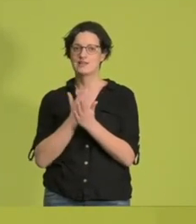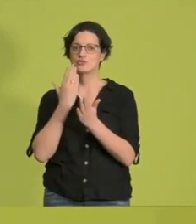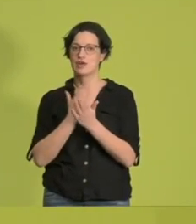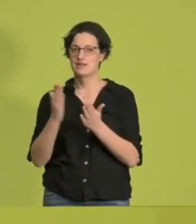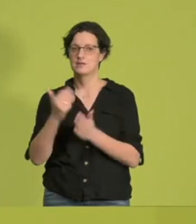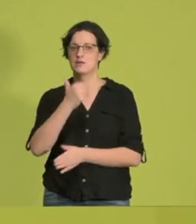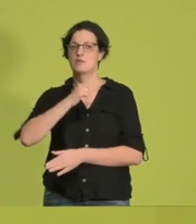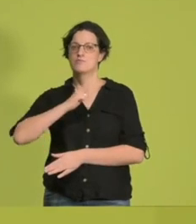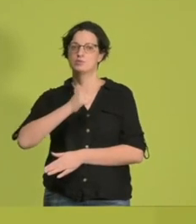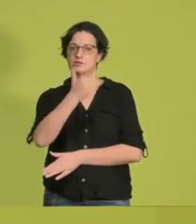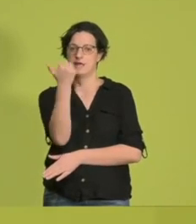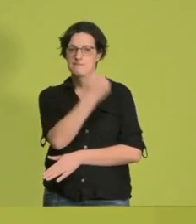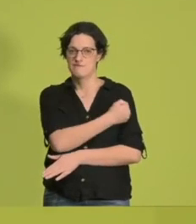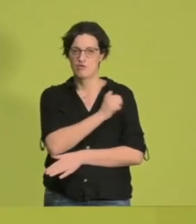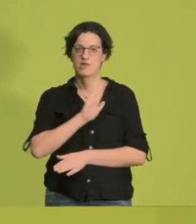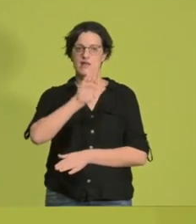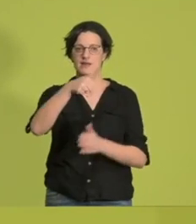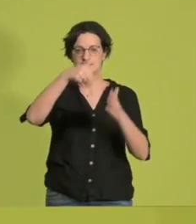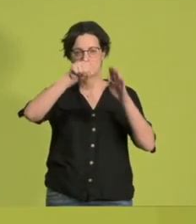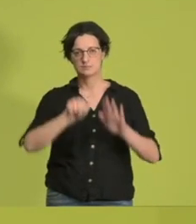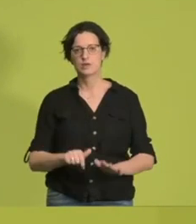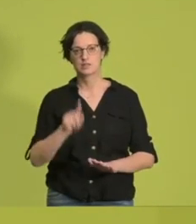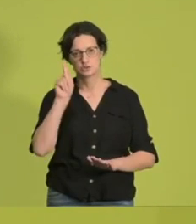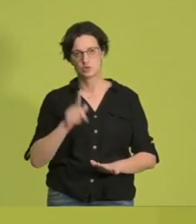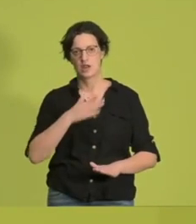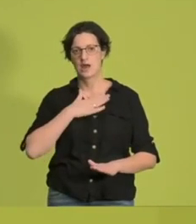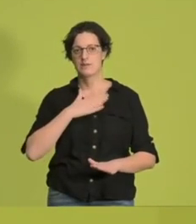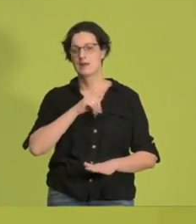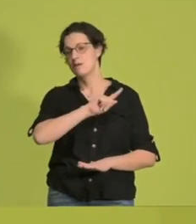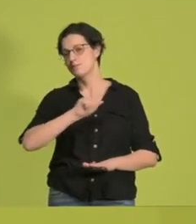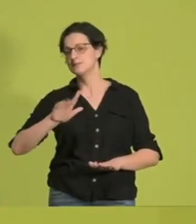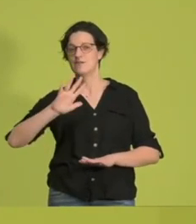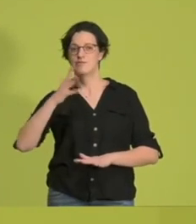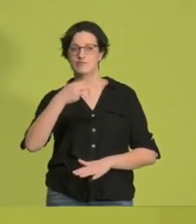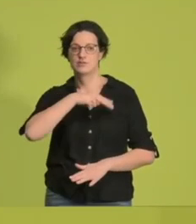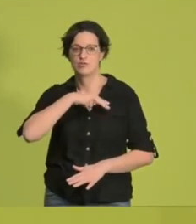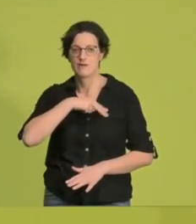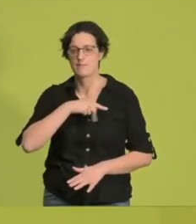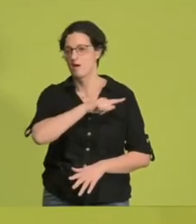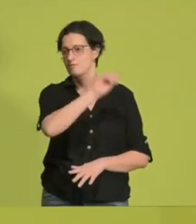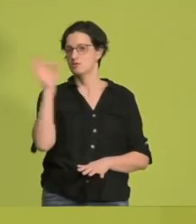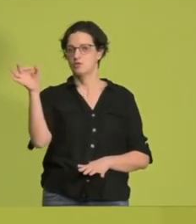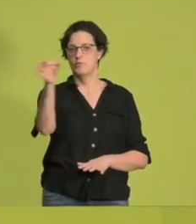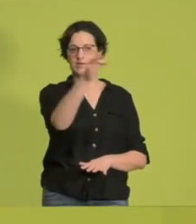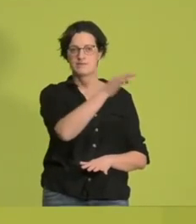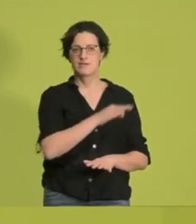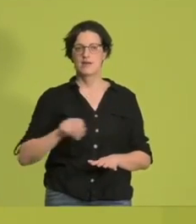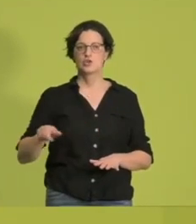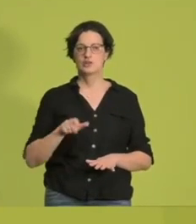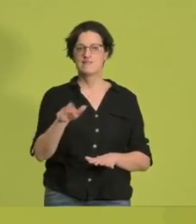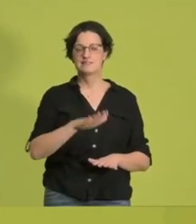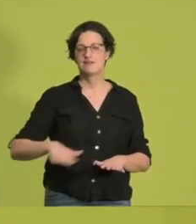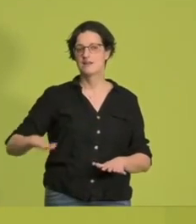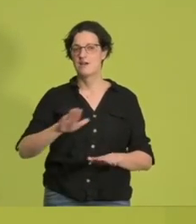November, bis zum 5. November durften die Kommunen in Nordrhein-Westfalen keine Booster-Impfungen durchführen. Am 18. November